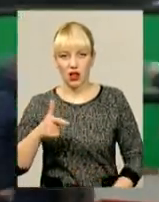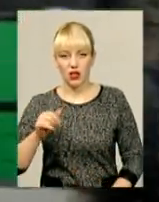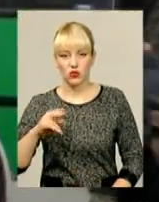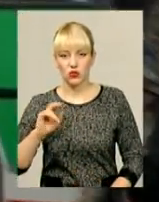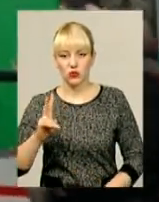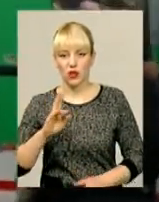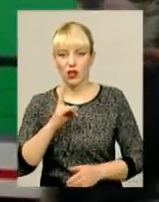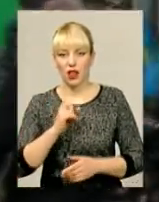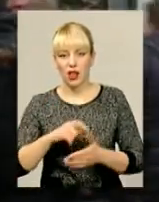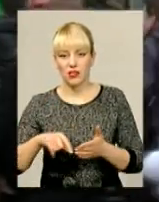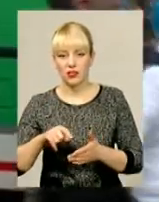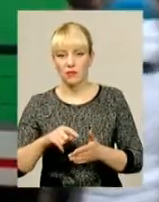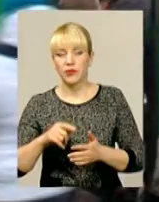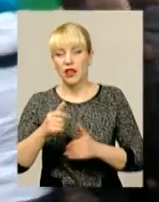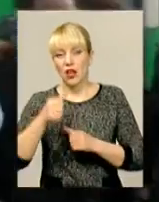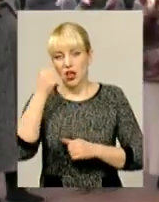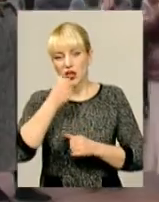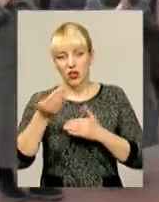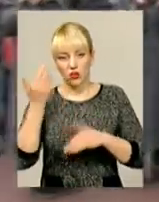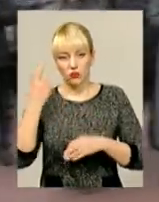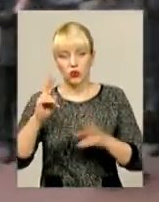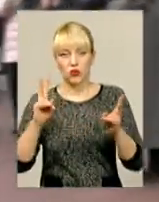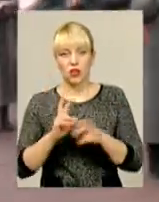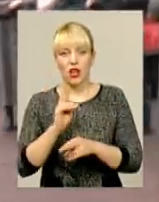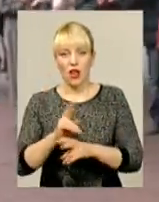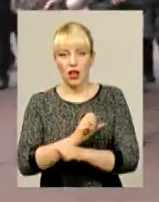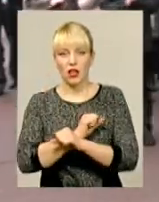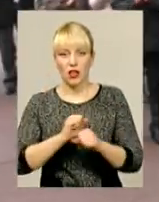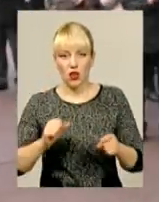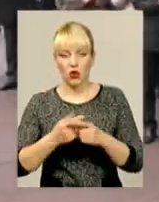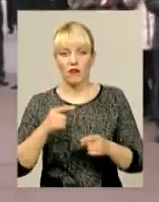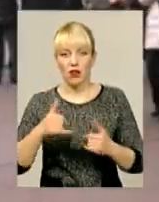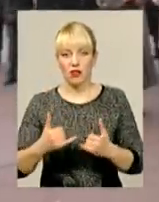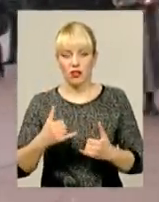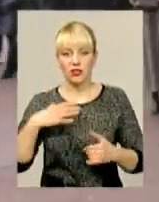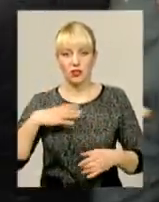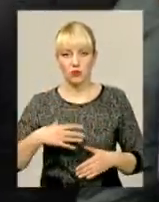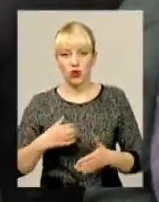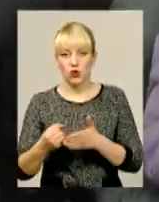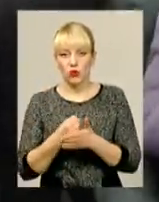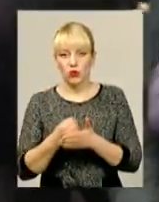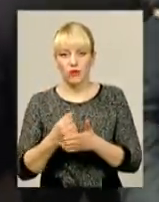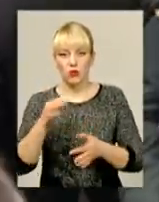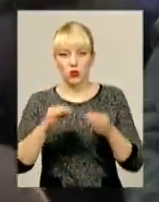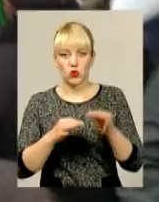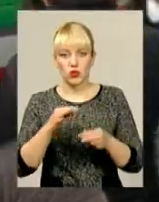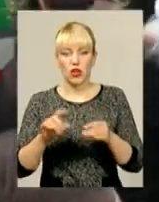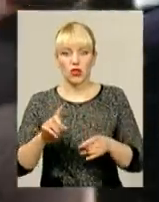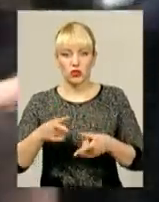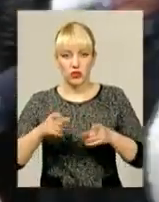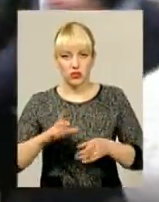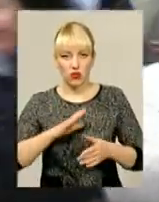Рік тому їх зустрічали як героїв. Нині ж вони змушені в судах доводити, що дійсно захисники. Валерій Тарковський –